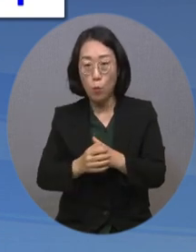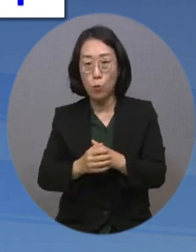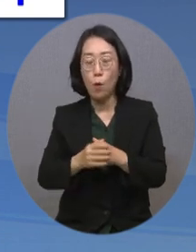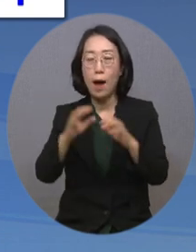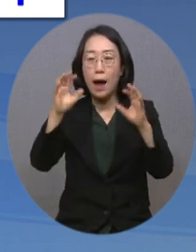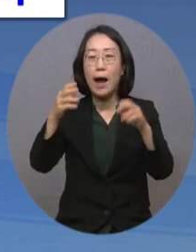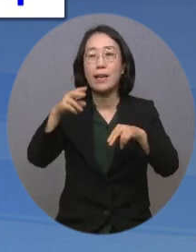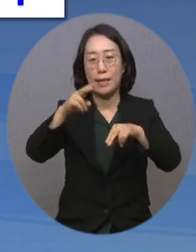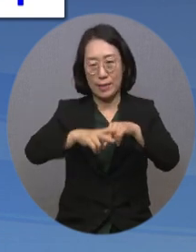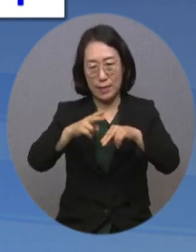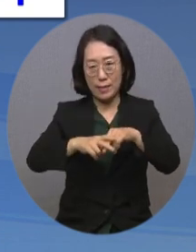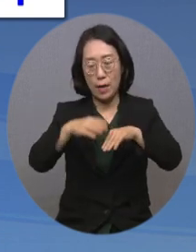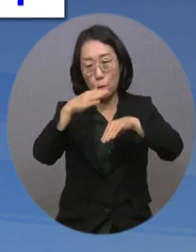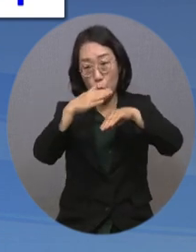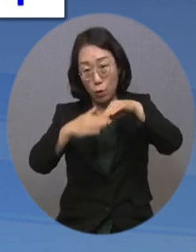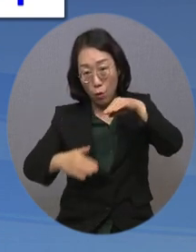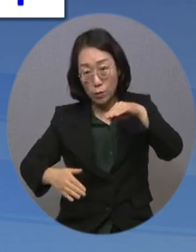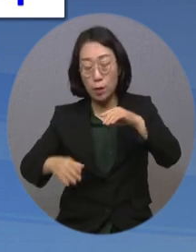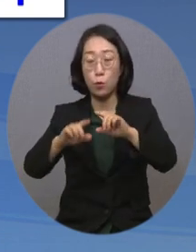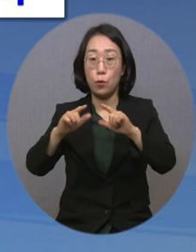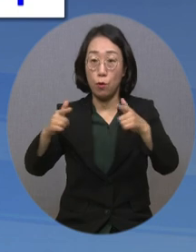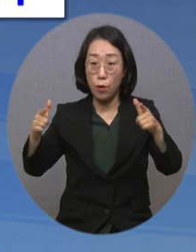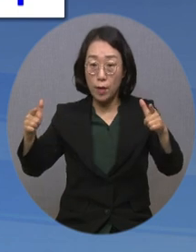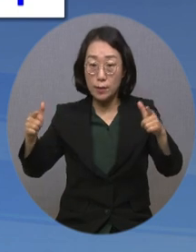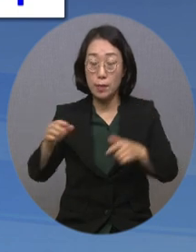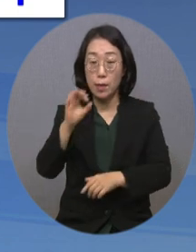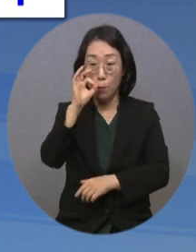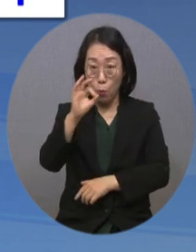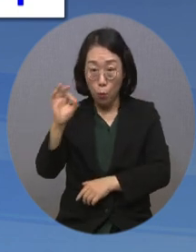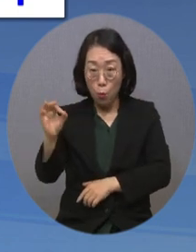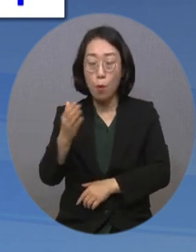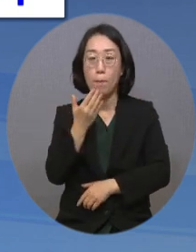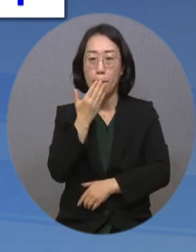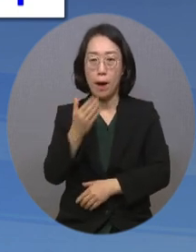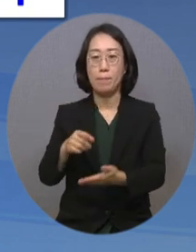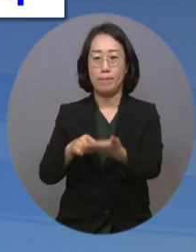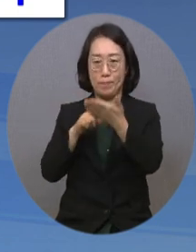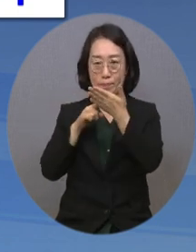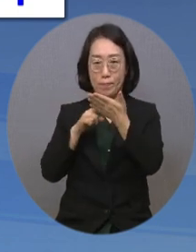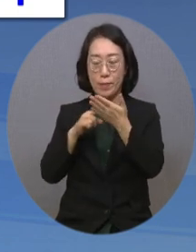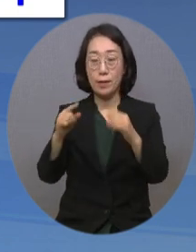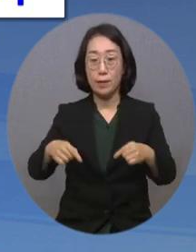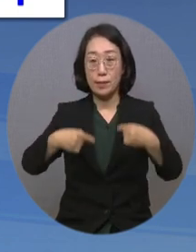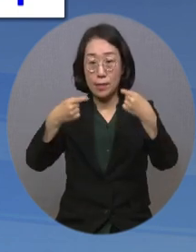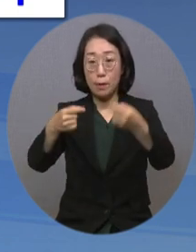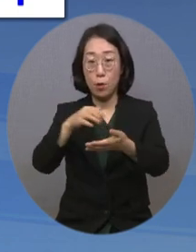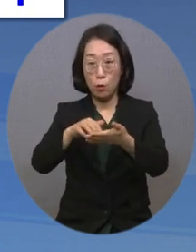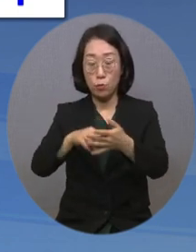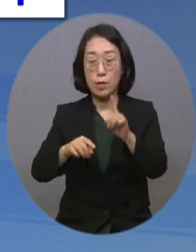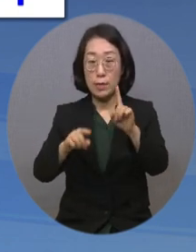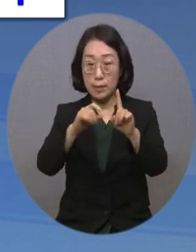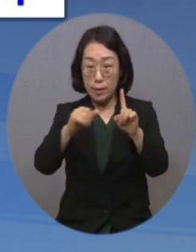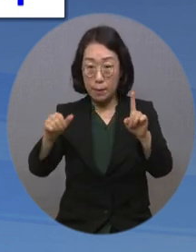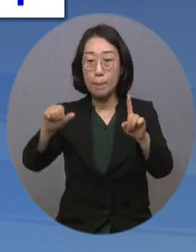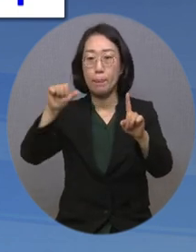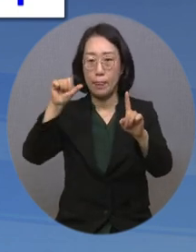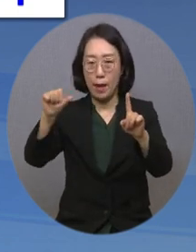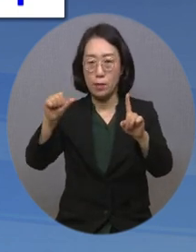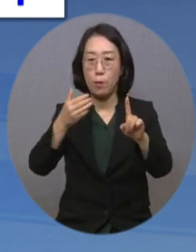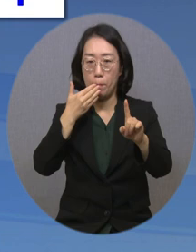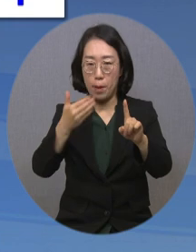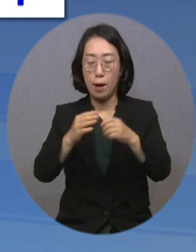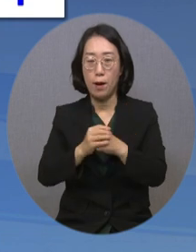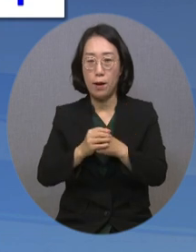의자 등 편의시설과 함께 방문 후기를 공유하면 됩니다. 참여 건수는 1인당 5건까지이며